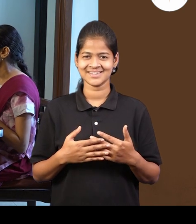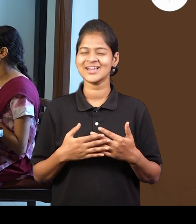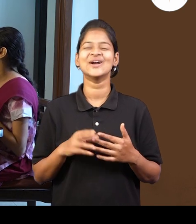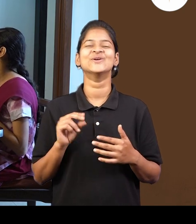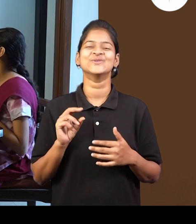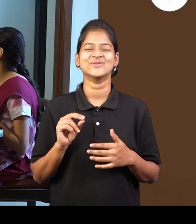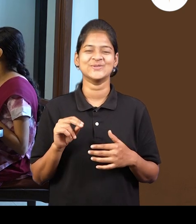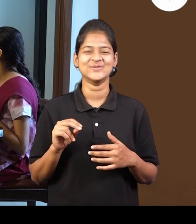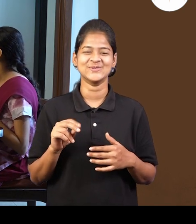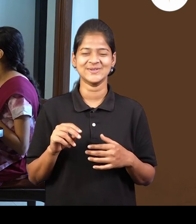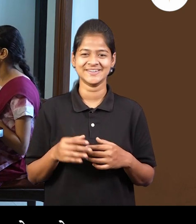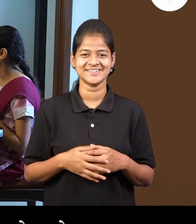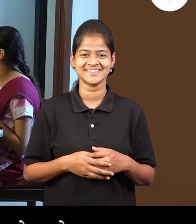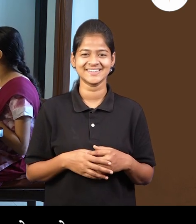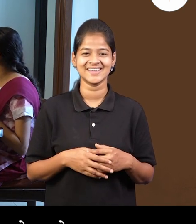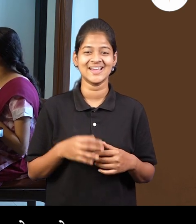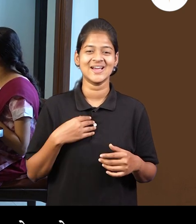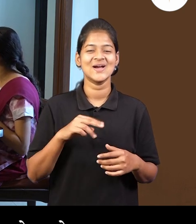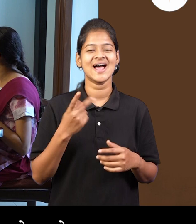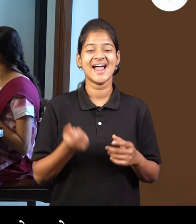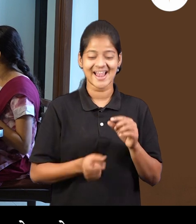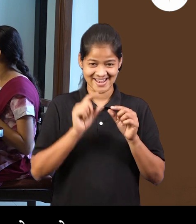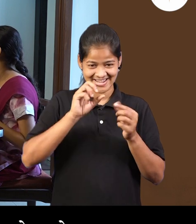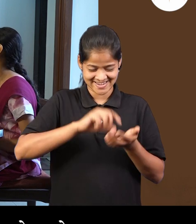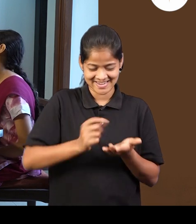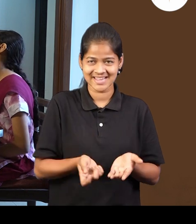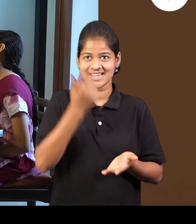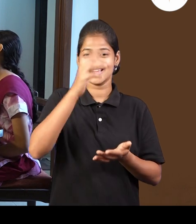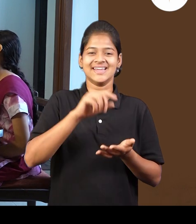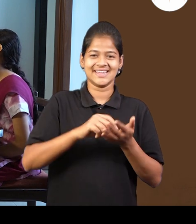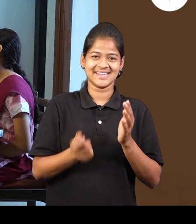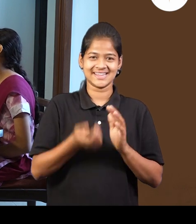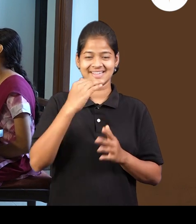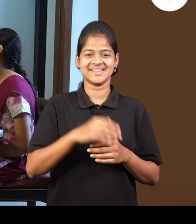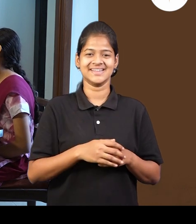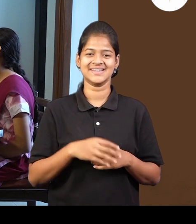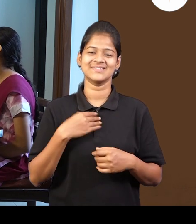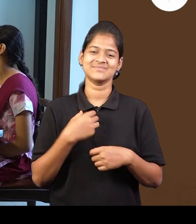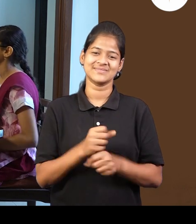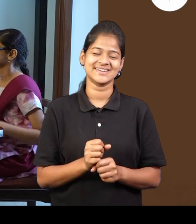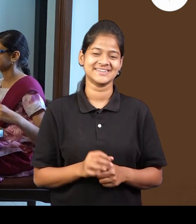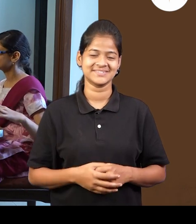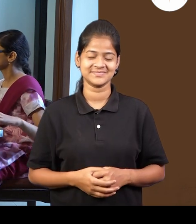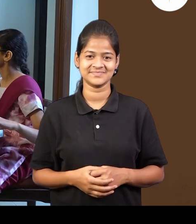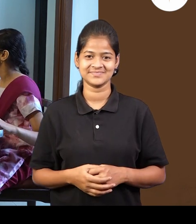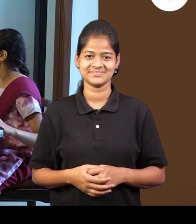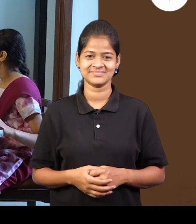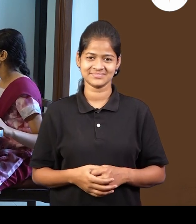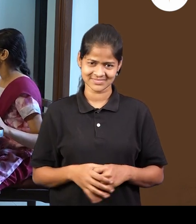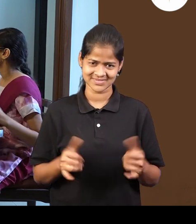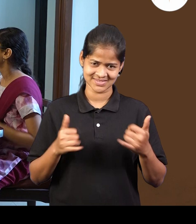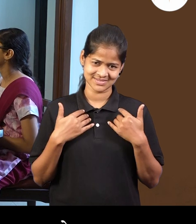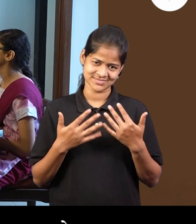नोकोना दादा मा दोगाना काच पाणी खायाचे ठीके पटकन खेडा आणे आपडासाला